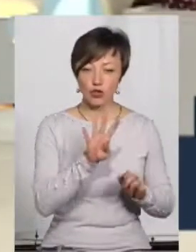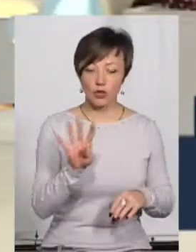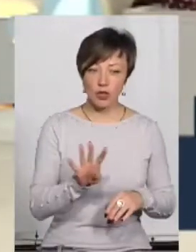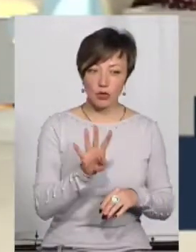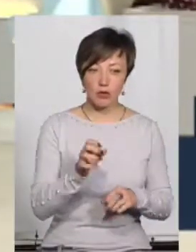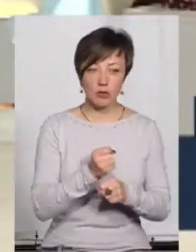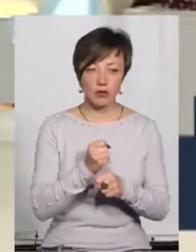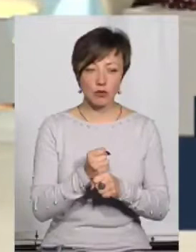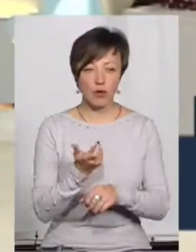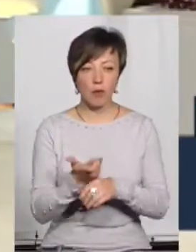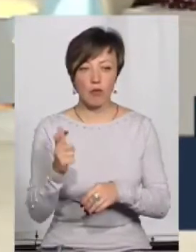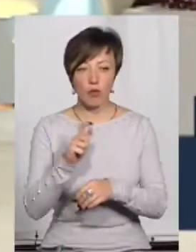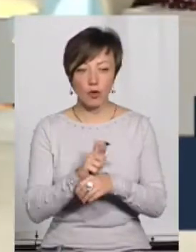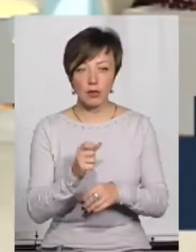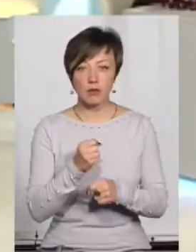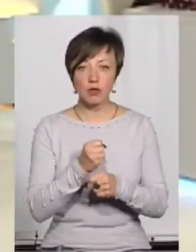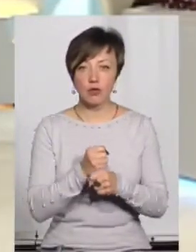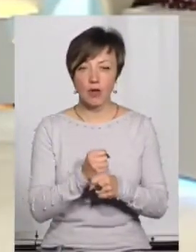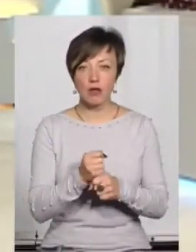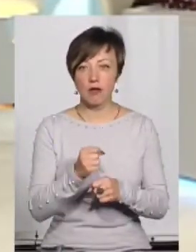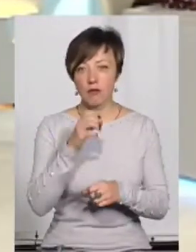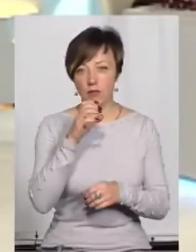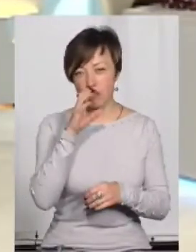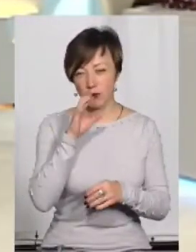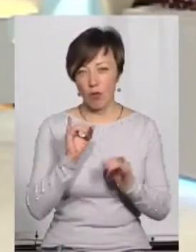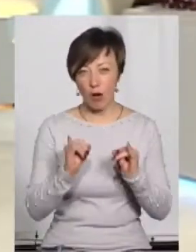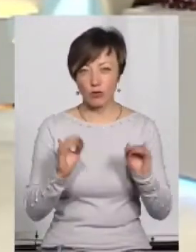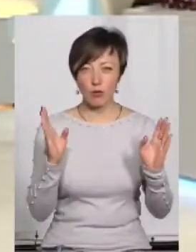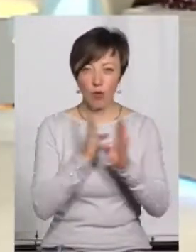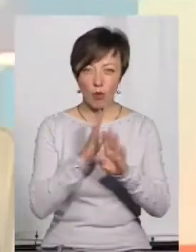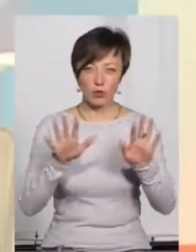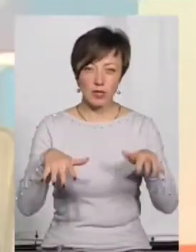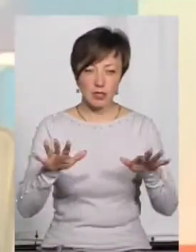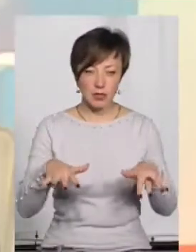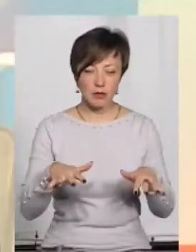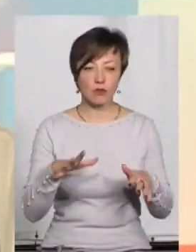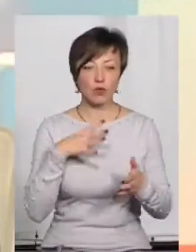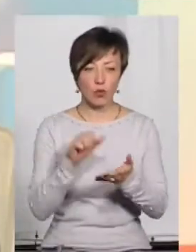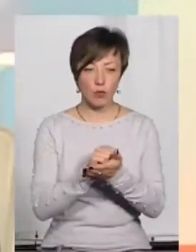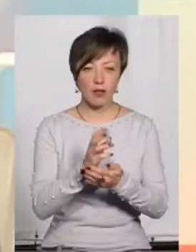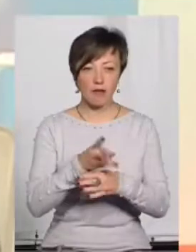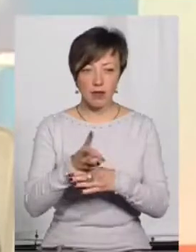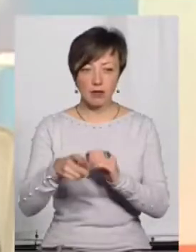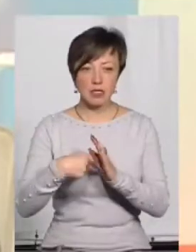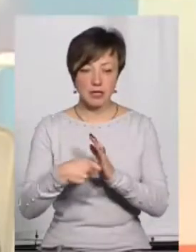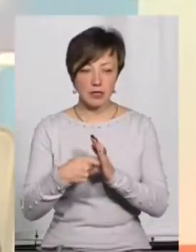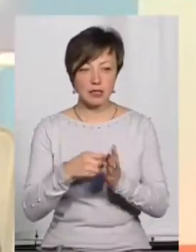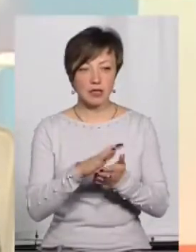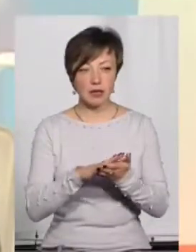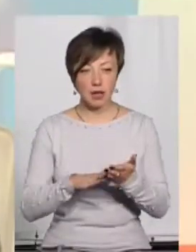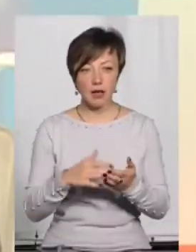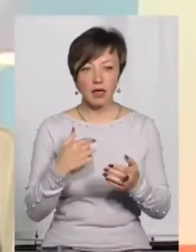години, вони працювали понад, вони працювали в погану погоду, і в зливу, і це було задокументовано, і відео знято, і так далі.